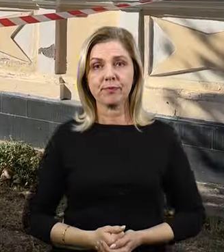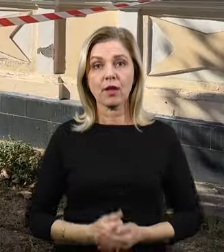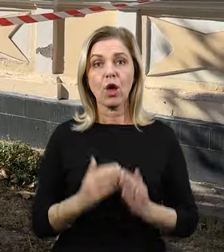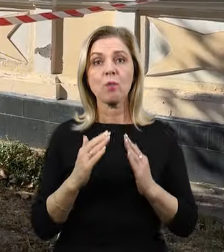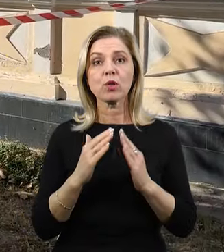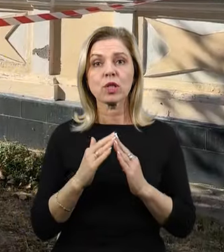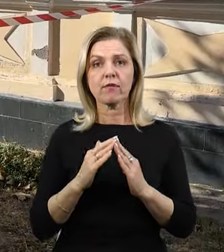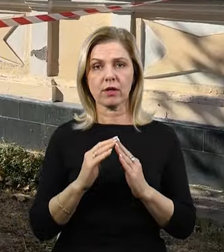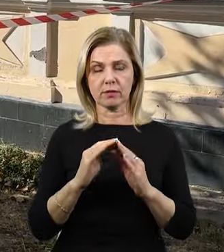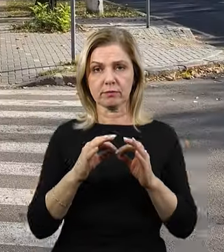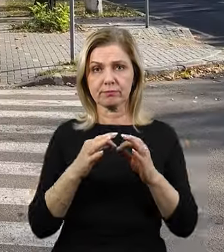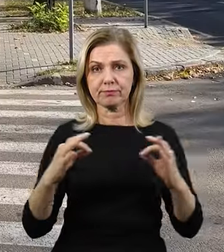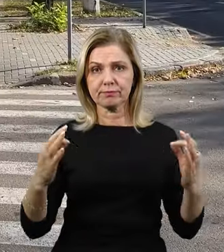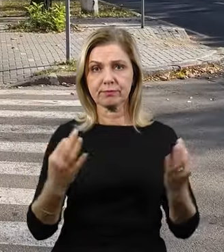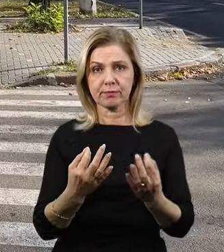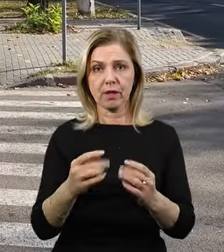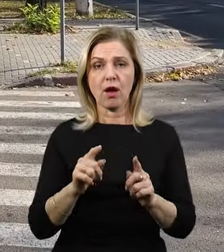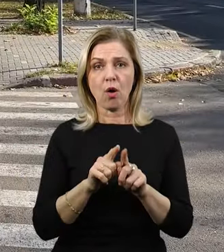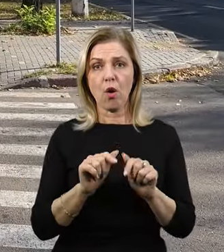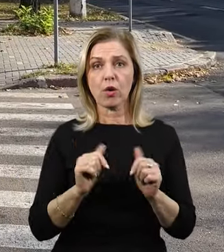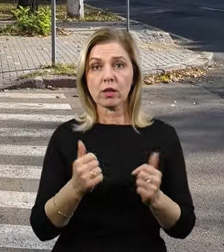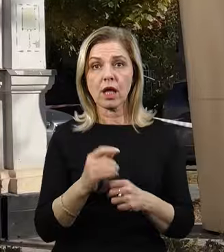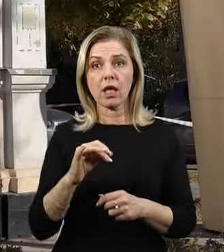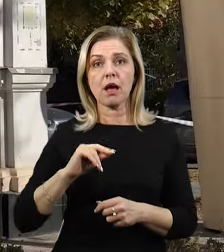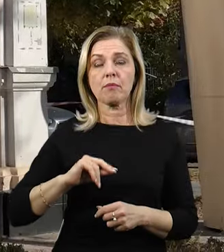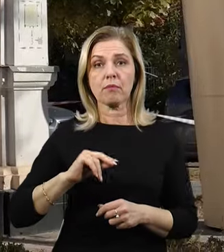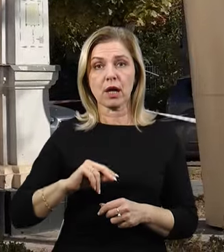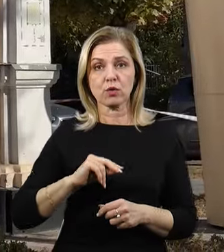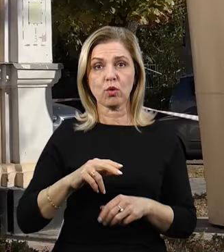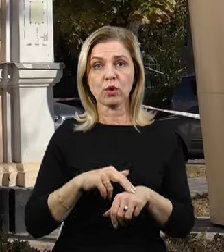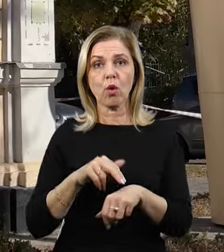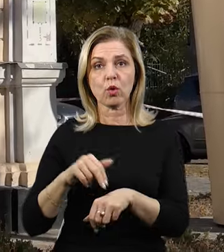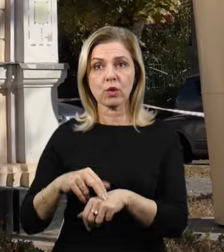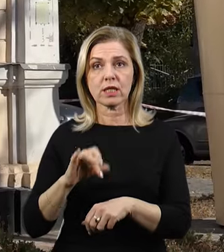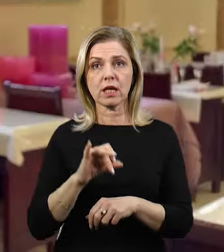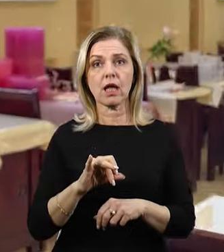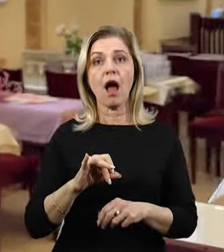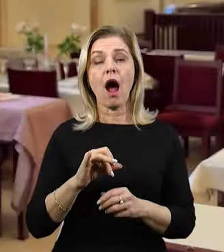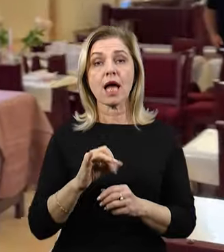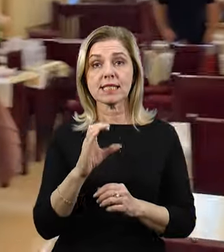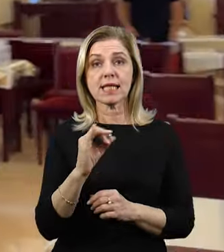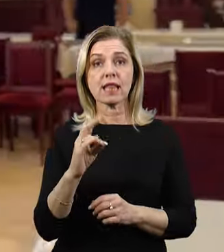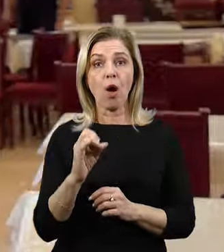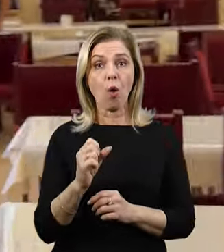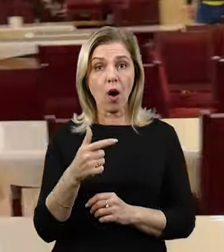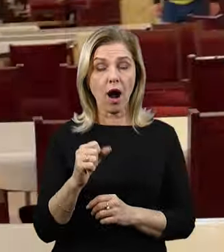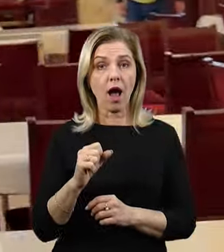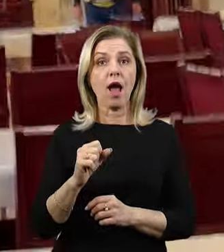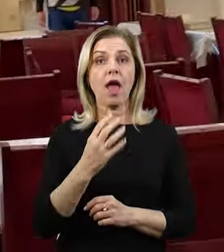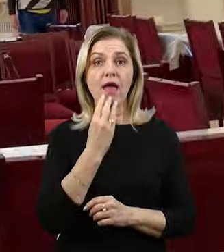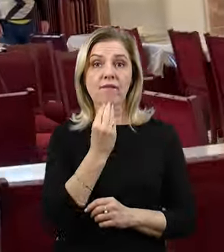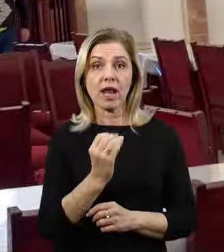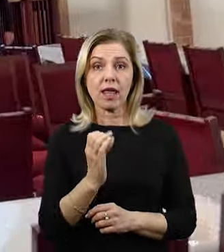Будівлю огородили стрічкою. На місці працюють правоохоронці. Приміщення синагоги функціонує в звичному режимі. Втім, заходи